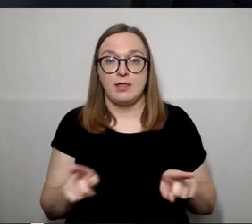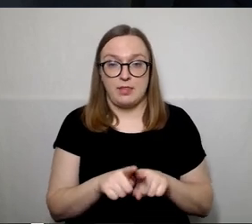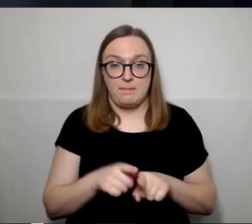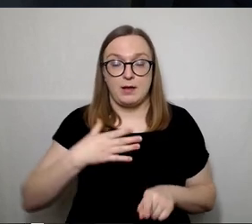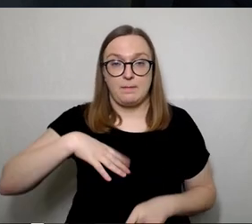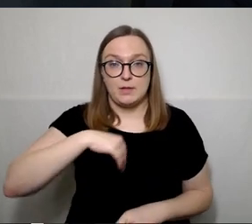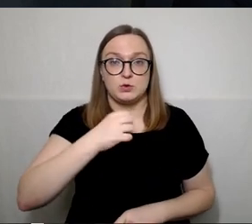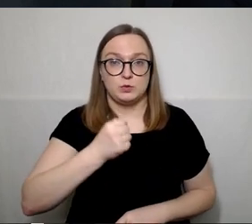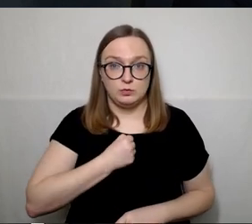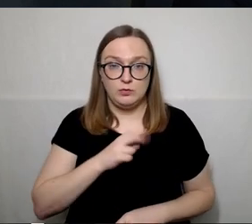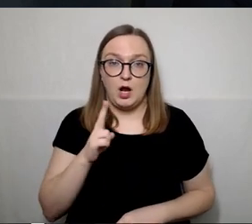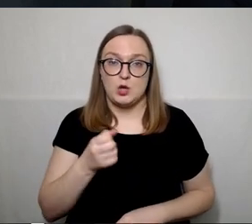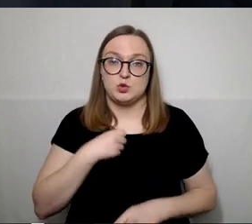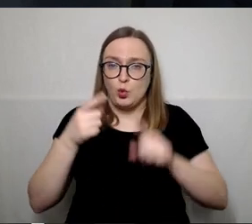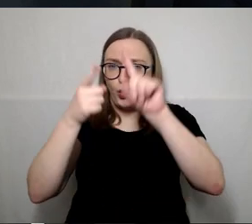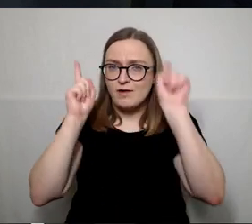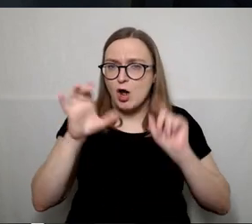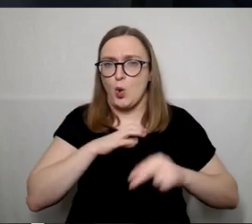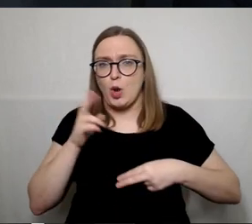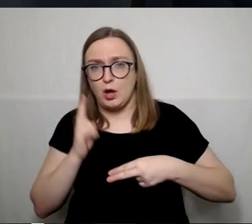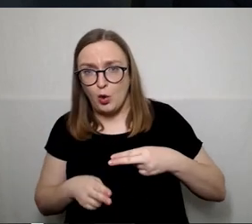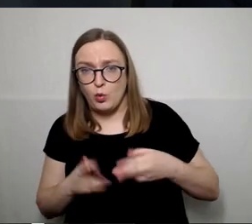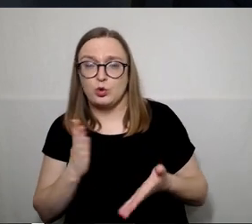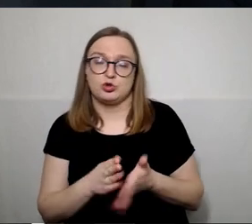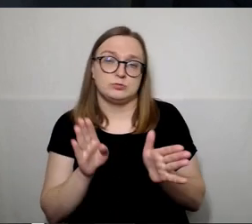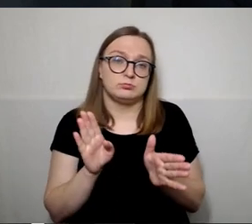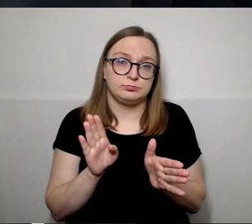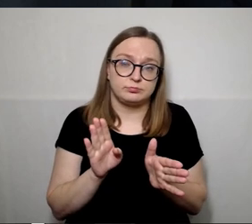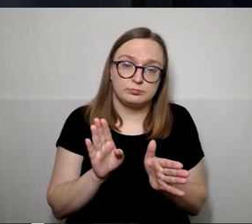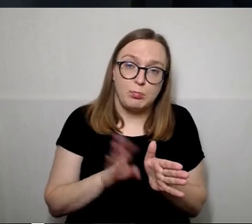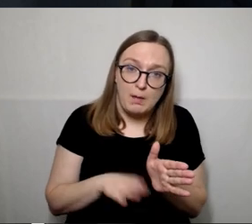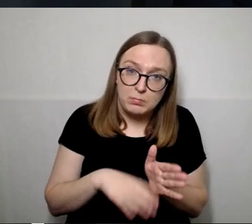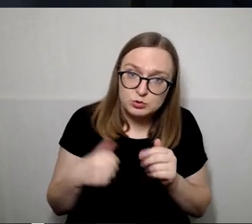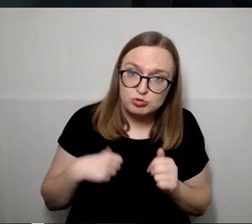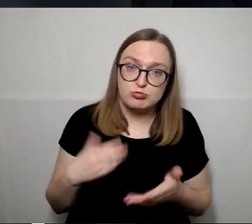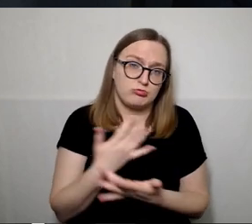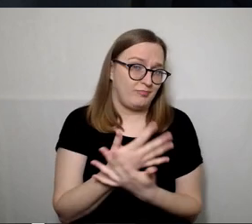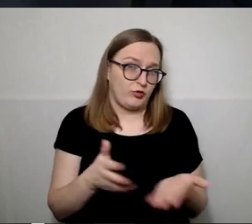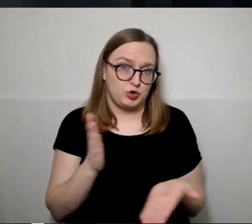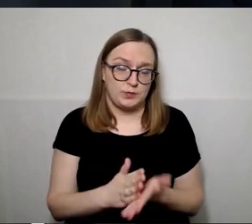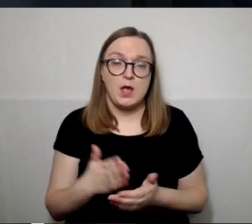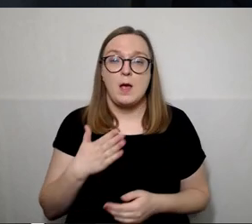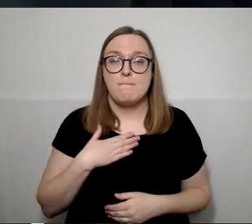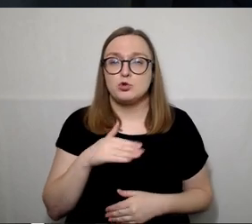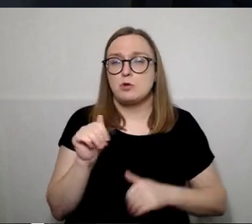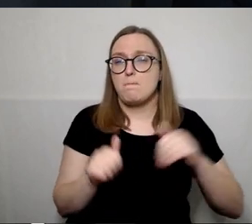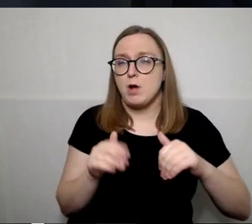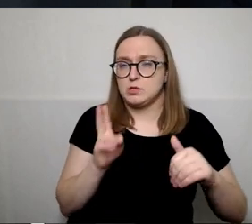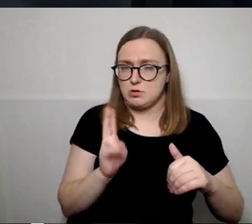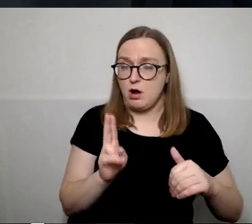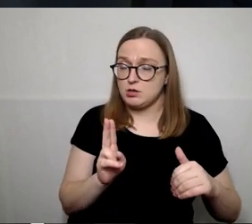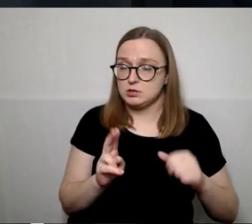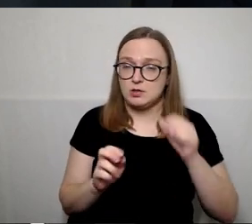saukštais įsilavinimais ir paprastesnių žmonių. Mūsų rinkėjas galis rinktis